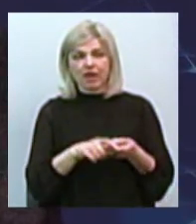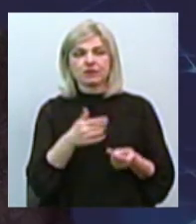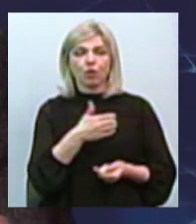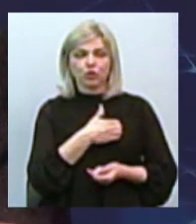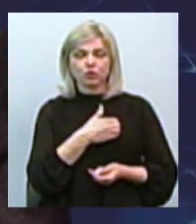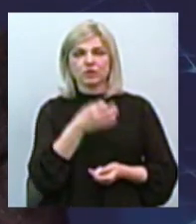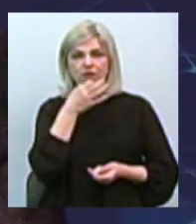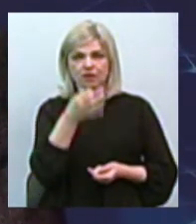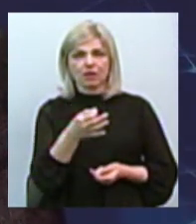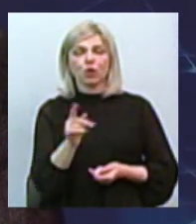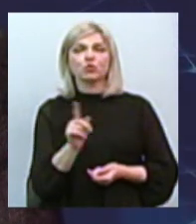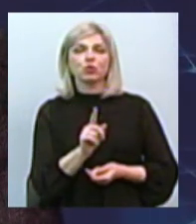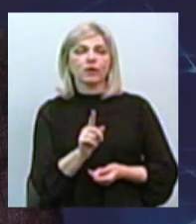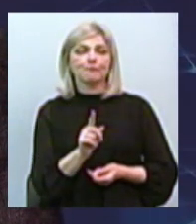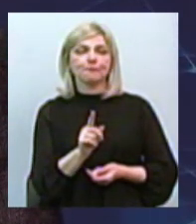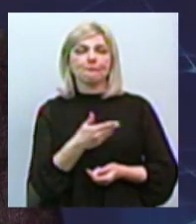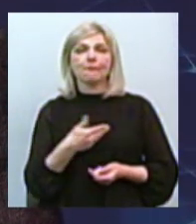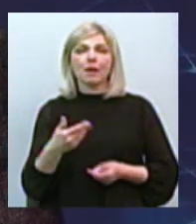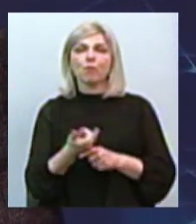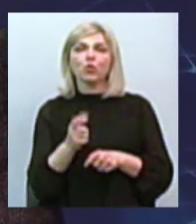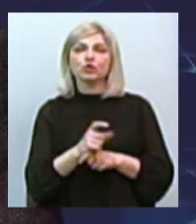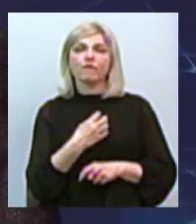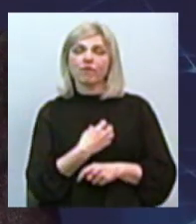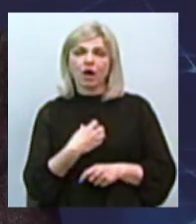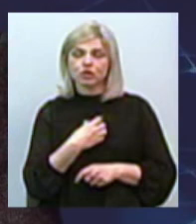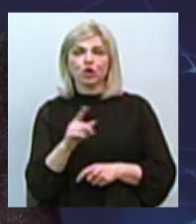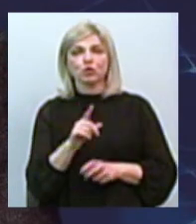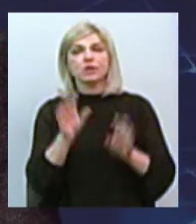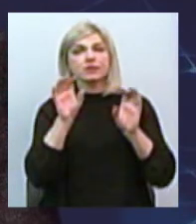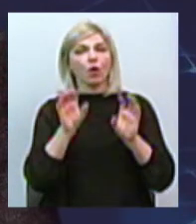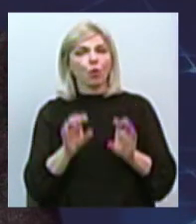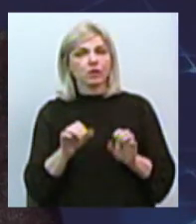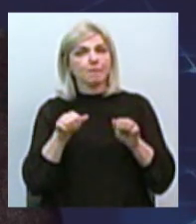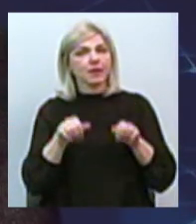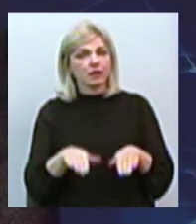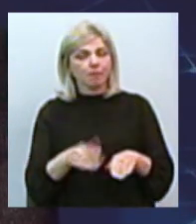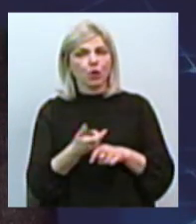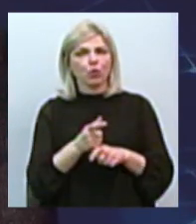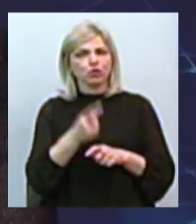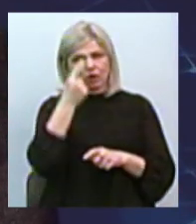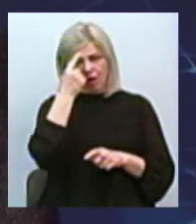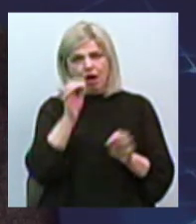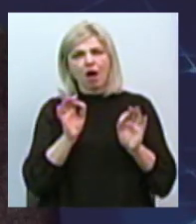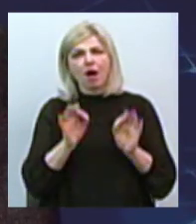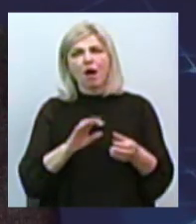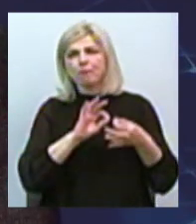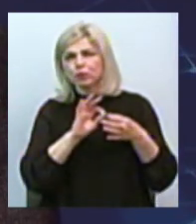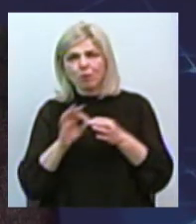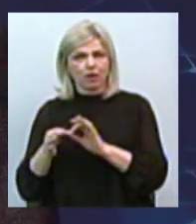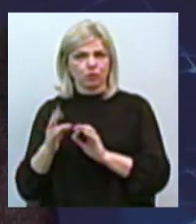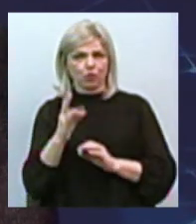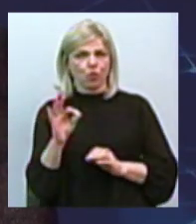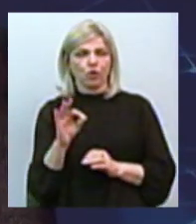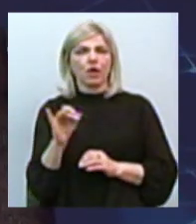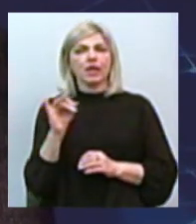сказати о том, що нам дуже важливо, щоб закони принимались дуже обдуманно. І якщо